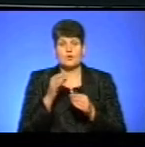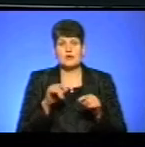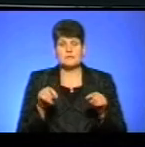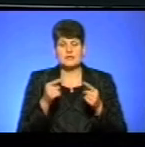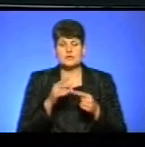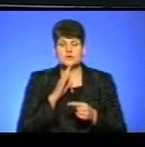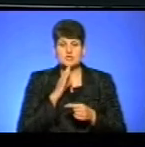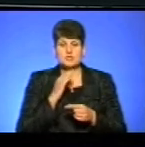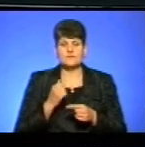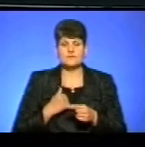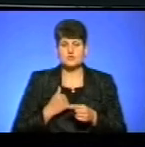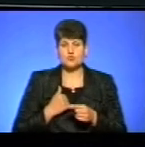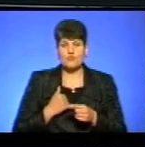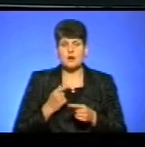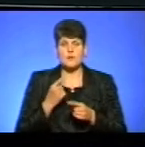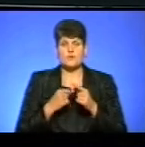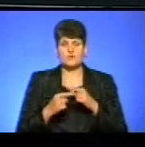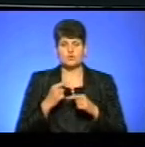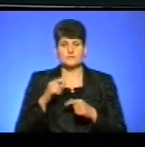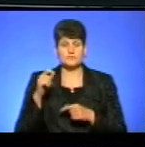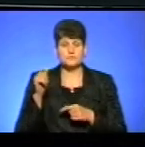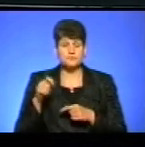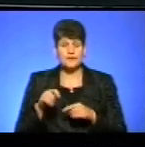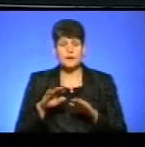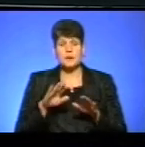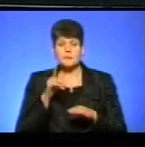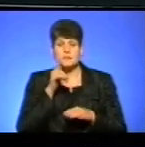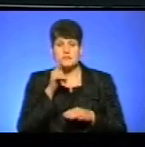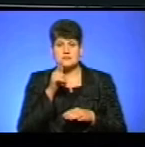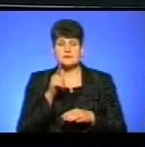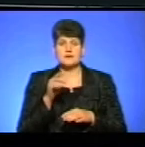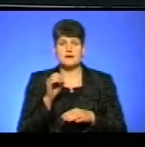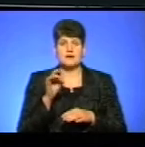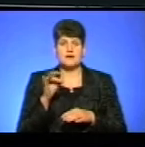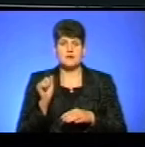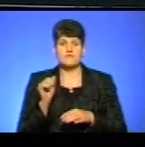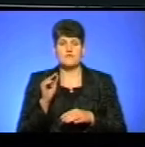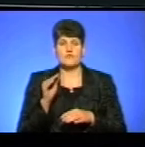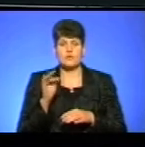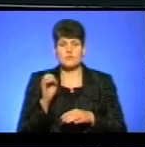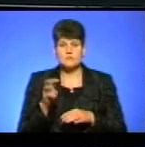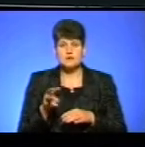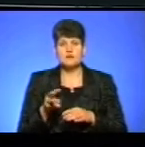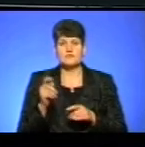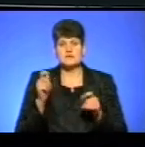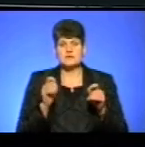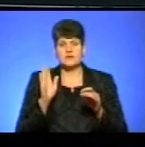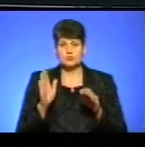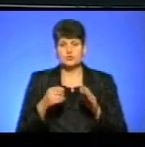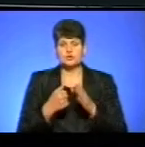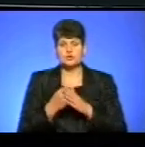жінки військової, яка повернулася із фронту. Після завтра фільм «Where I'm From». Фестиваль триватиме до 28